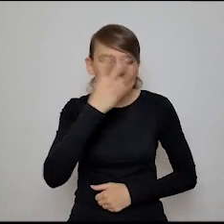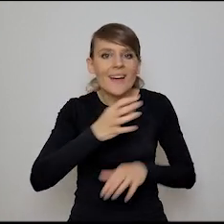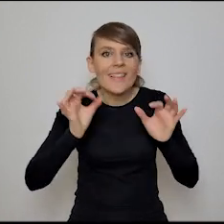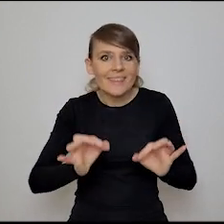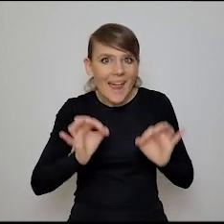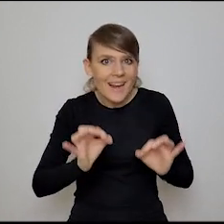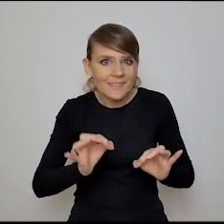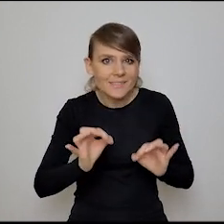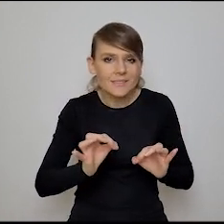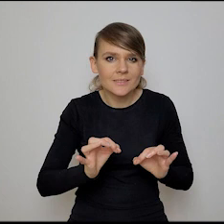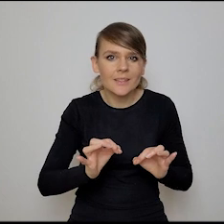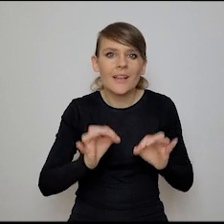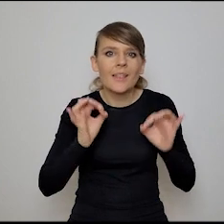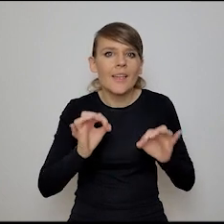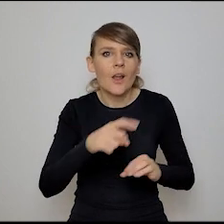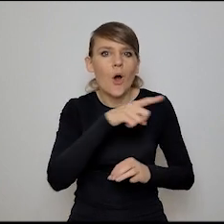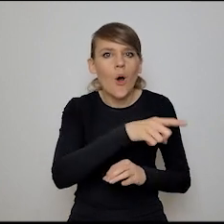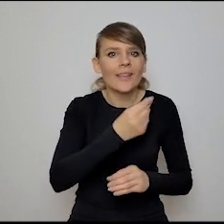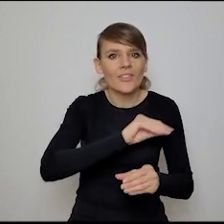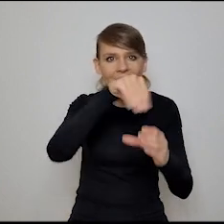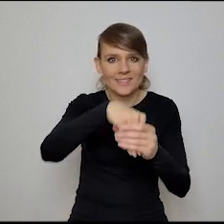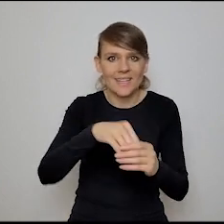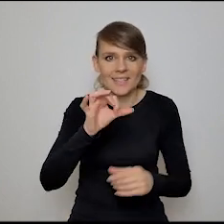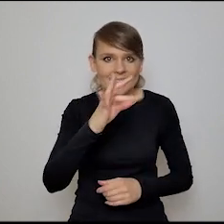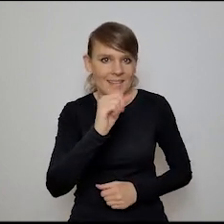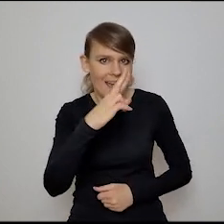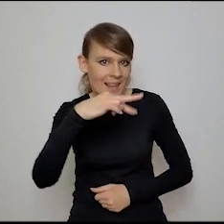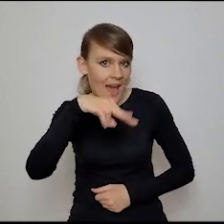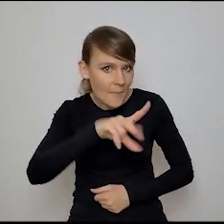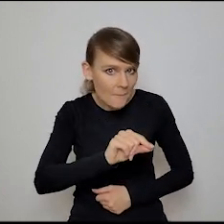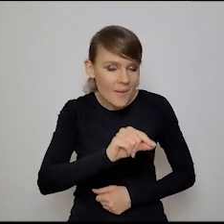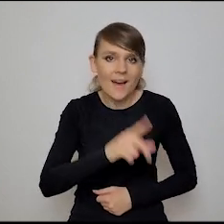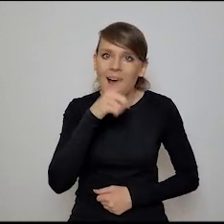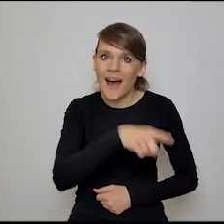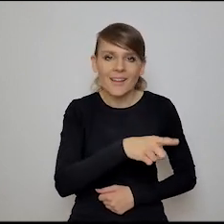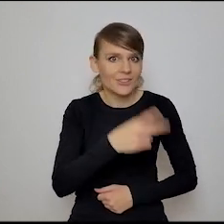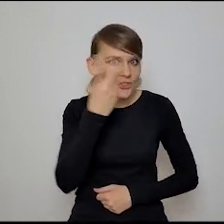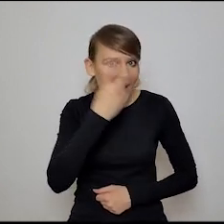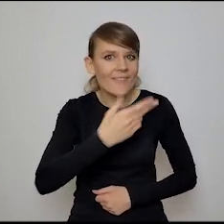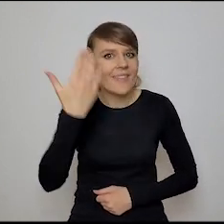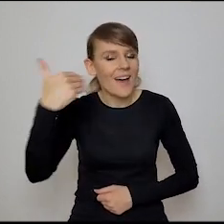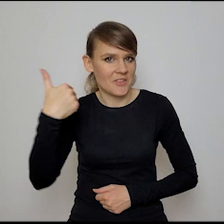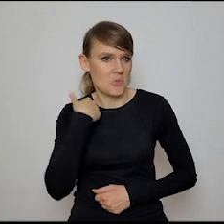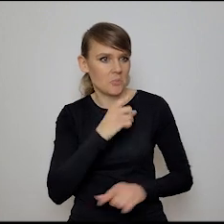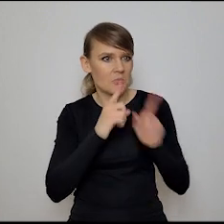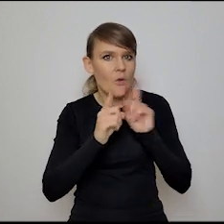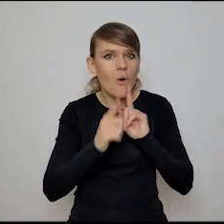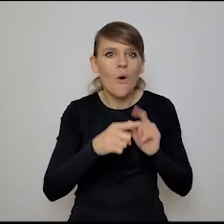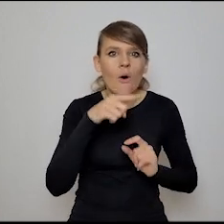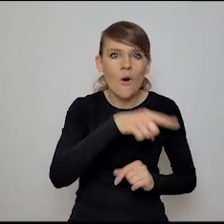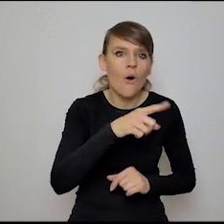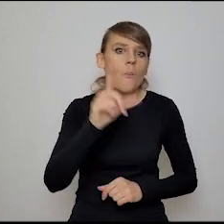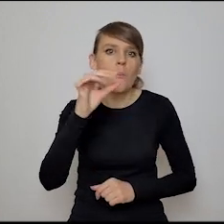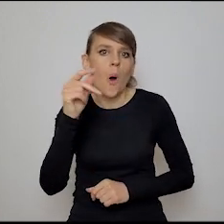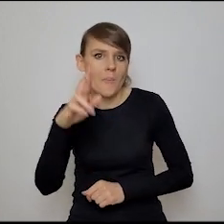inwestuje w startupy, z tego co wiem, ale ma bardzo ciekawą właśnie i też my kiedyś rozmawialiśmy o tym, że jego poper